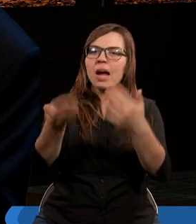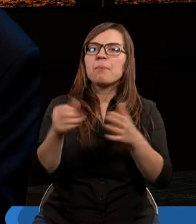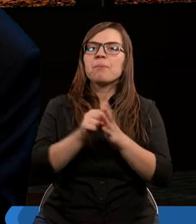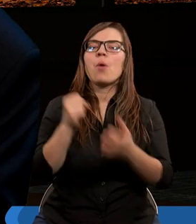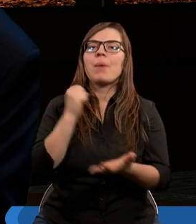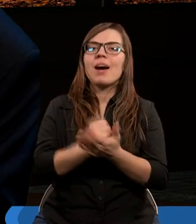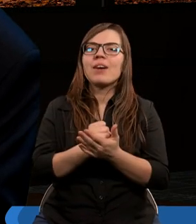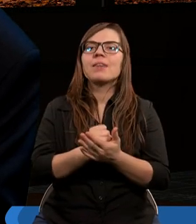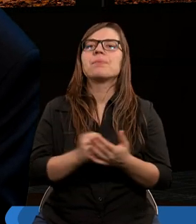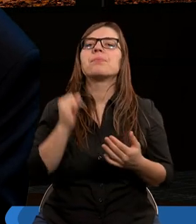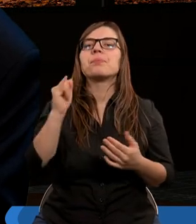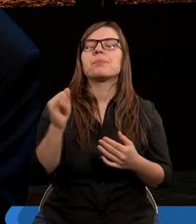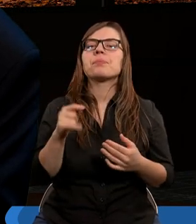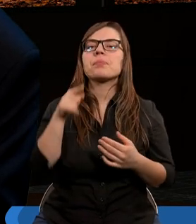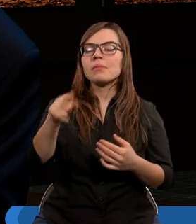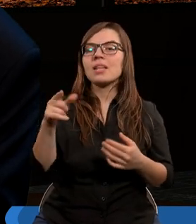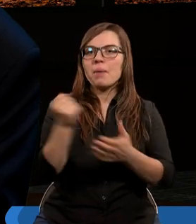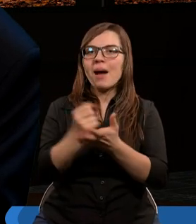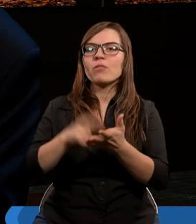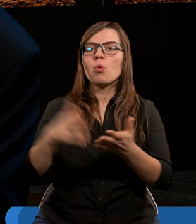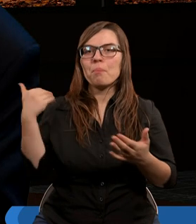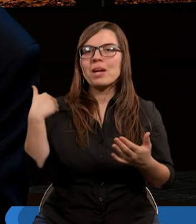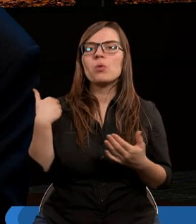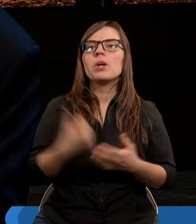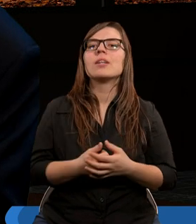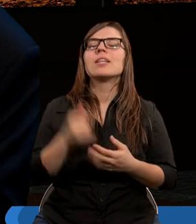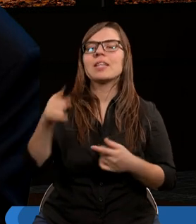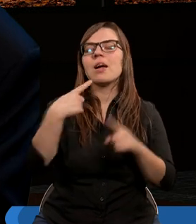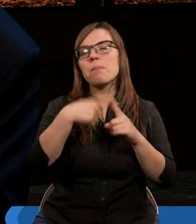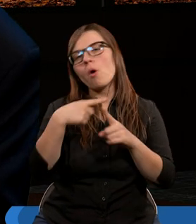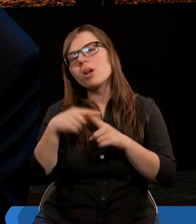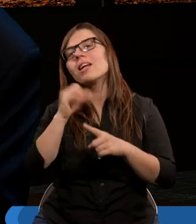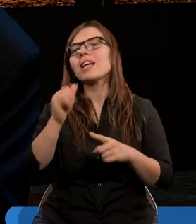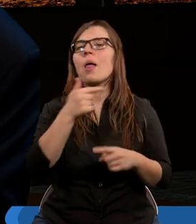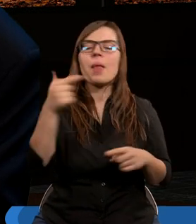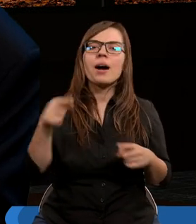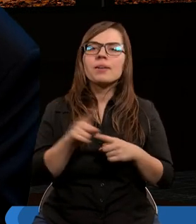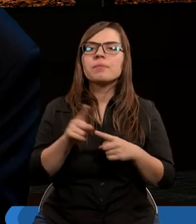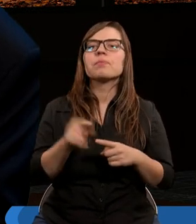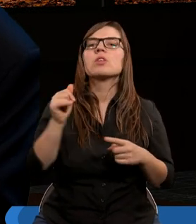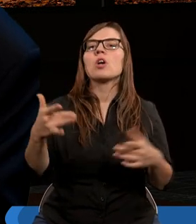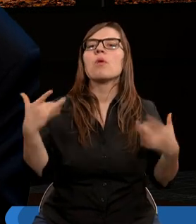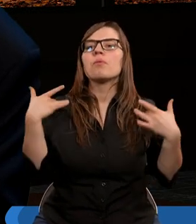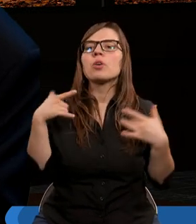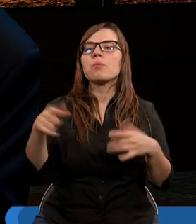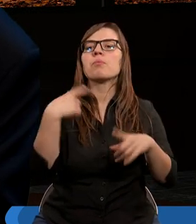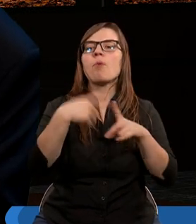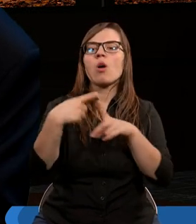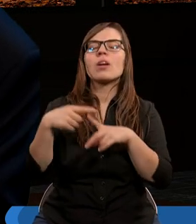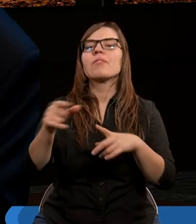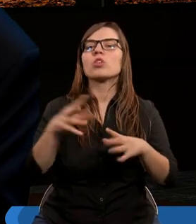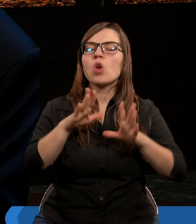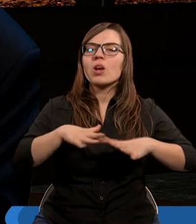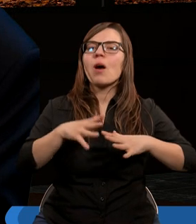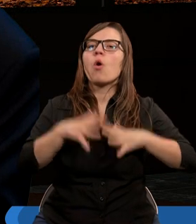realizowanie tych wszystkich praw, które tam były, tych pozytywnych i tych negatywnych, ale, znaczy mówię o pozytywnych, bo mówię o to